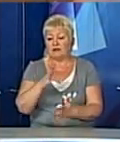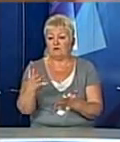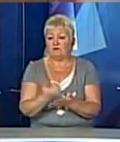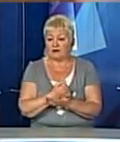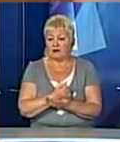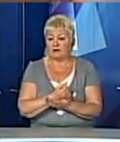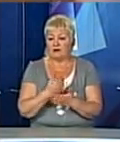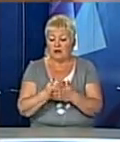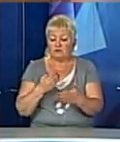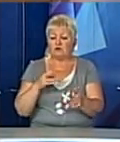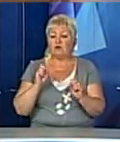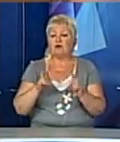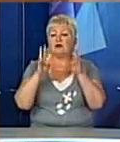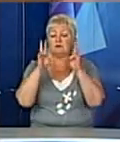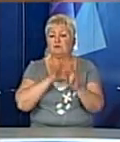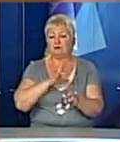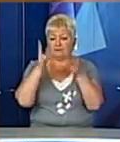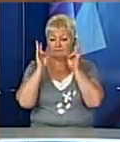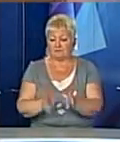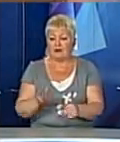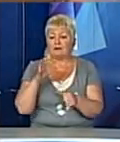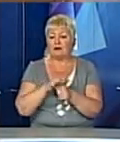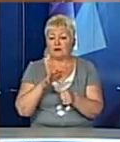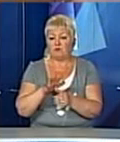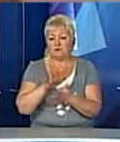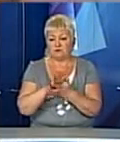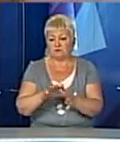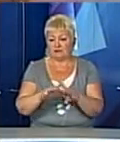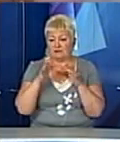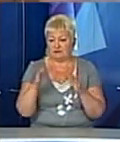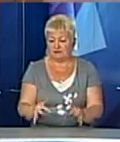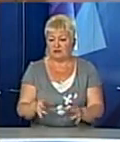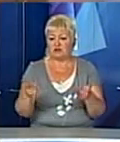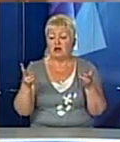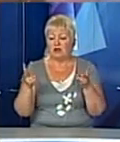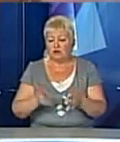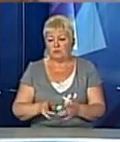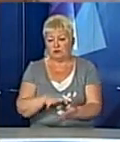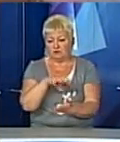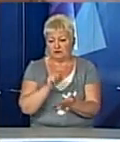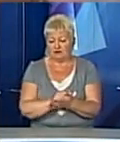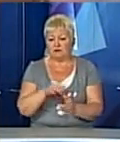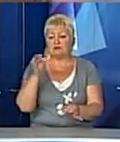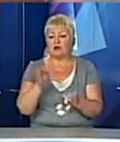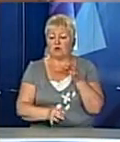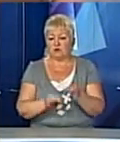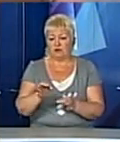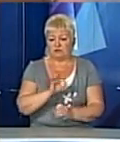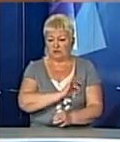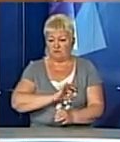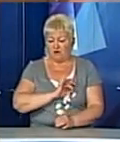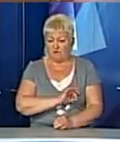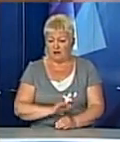до того, як сталася трагедія на Грибовицькому сміттєзвалищі. Необхідно займатися екологічним вихованням.